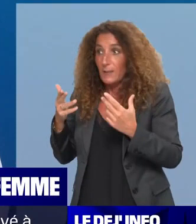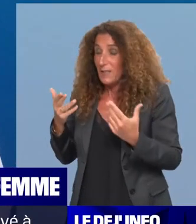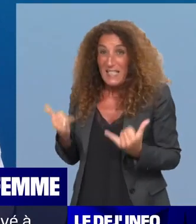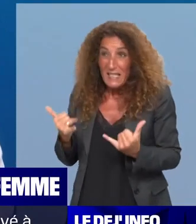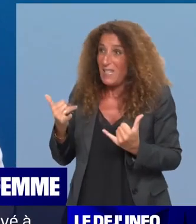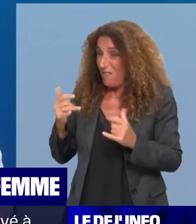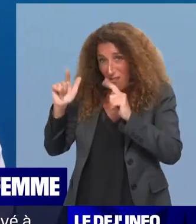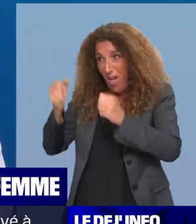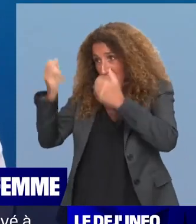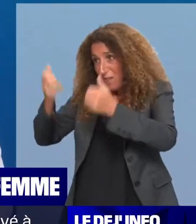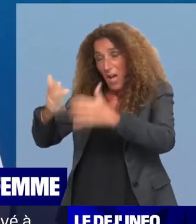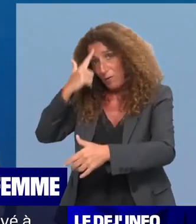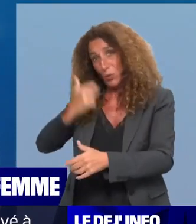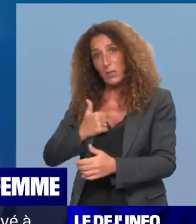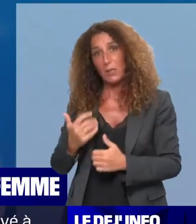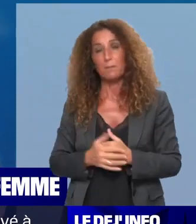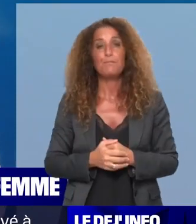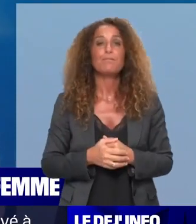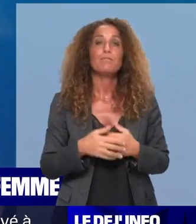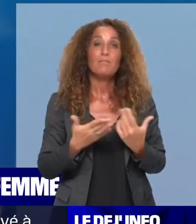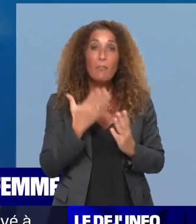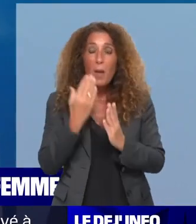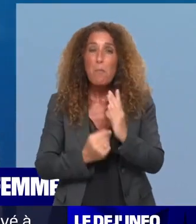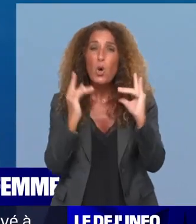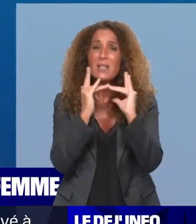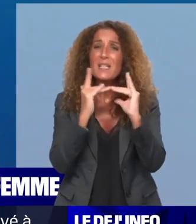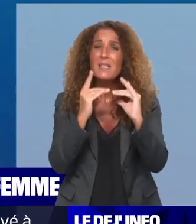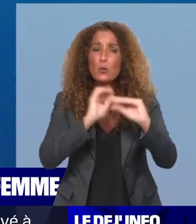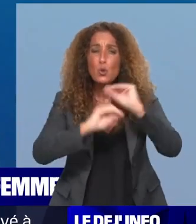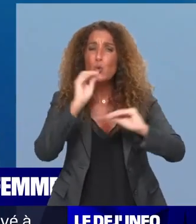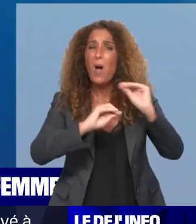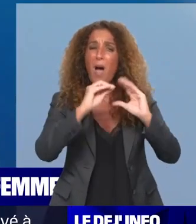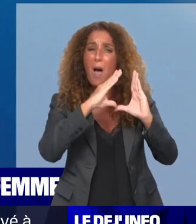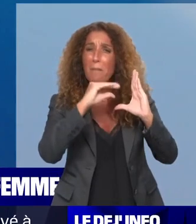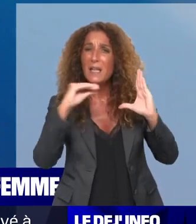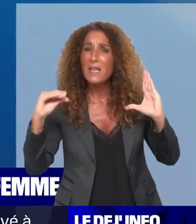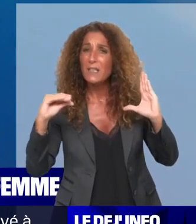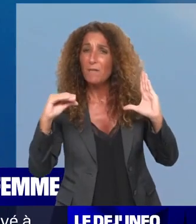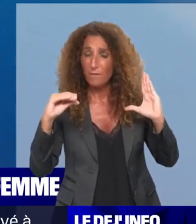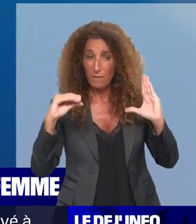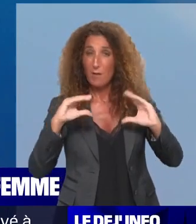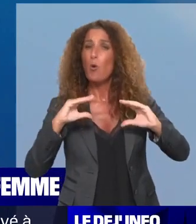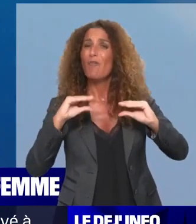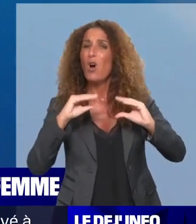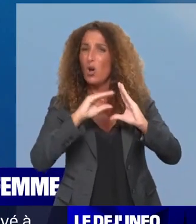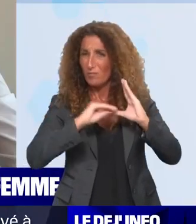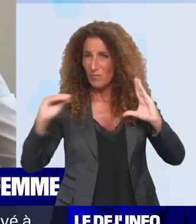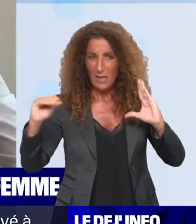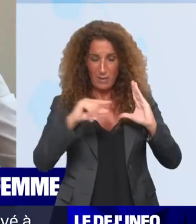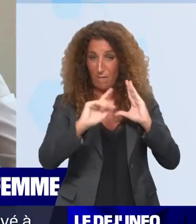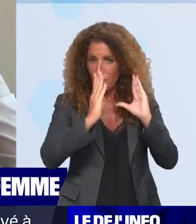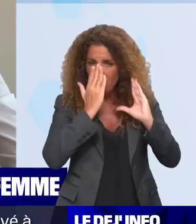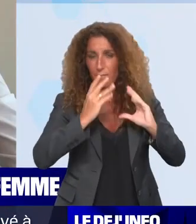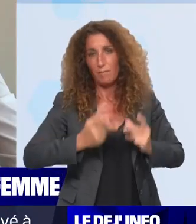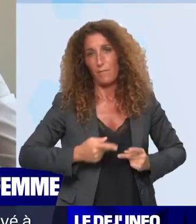du manque de lits en soins palliatifs. Pourtant, il y a un sondage qui dit que 85% des médecins qui travaillent dans ces services ne veulent